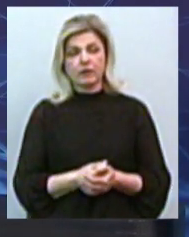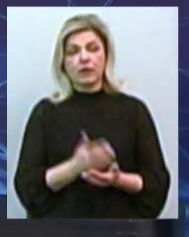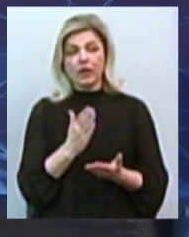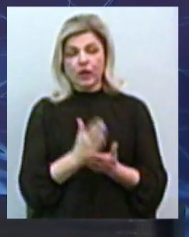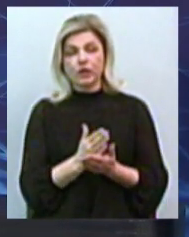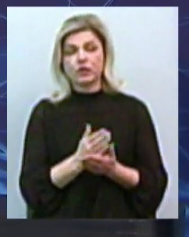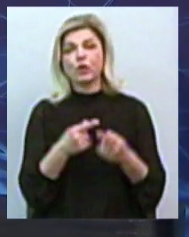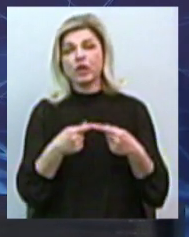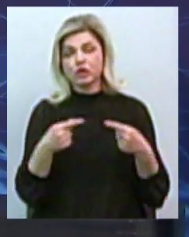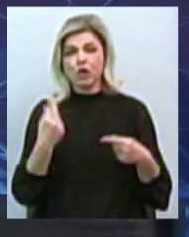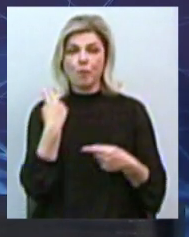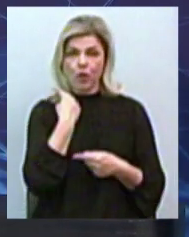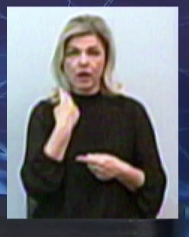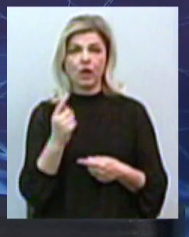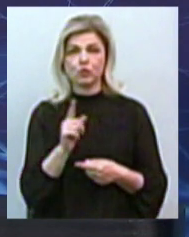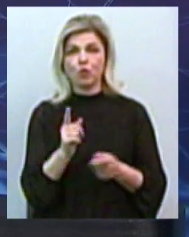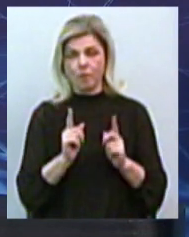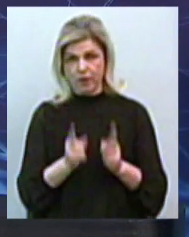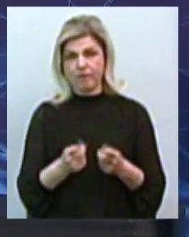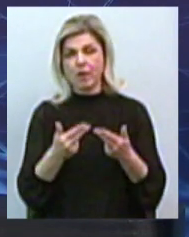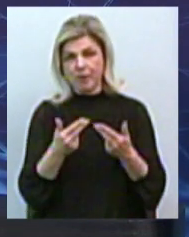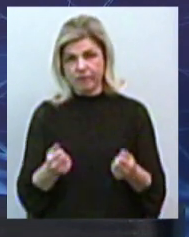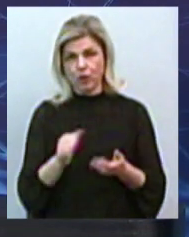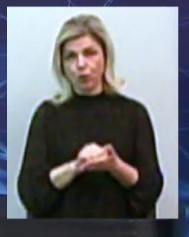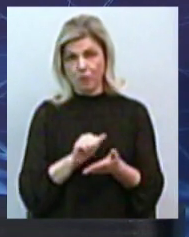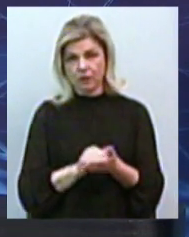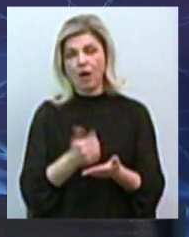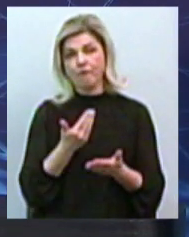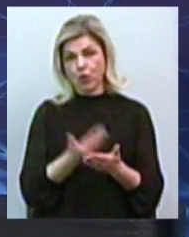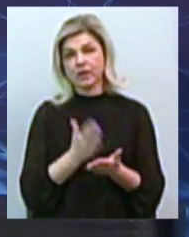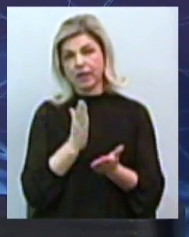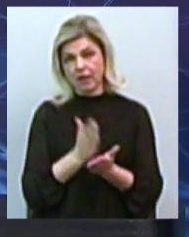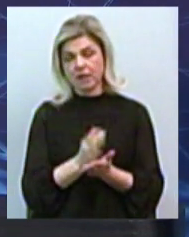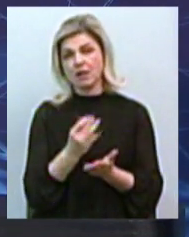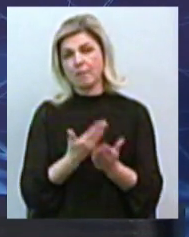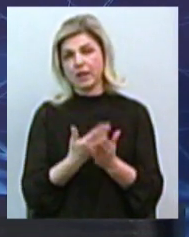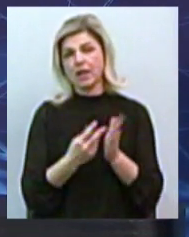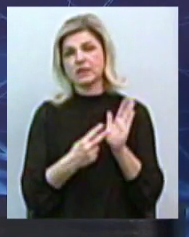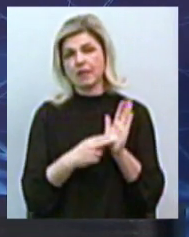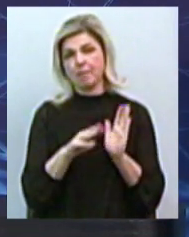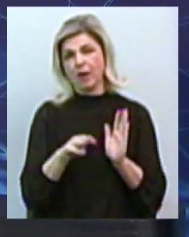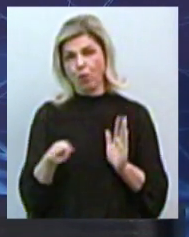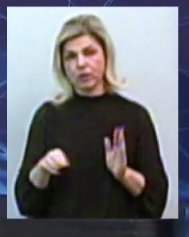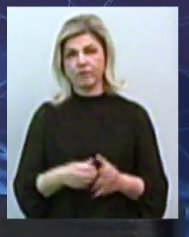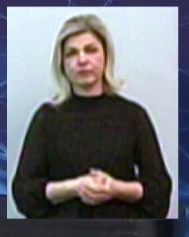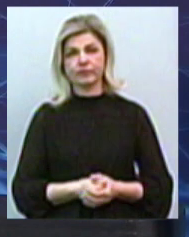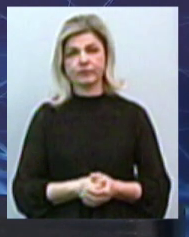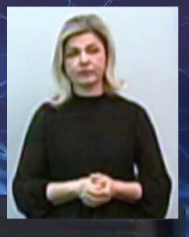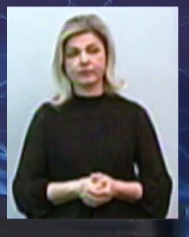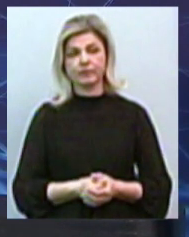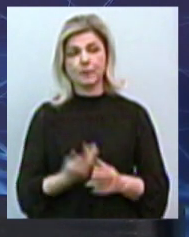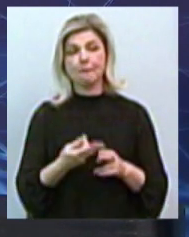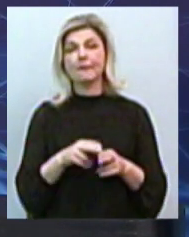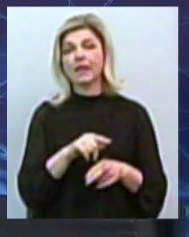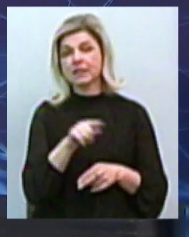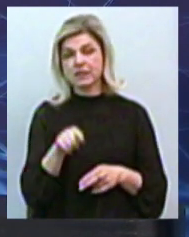інші борги, які справді підтверджені документарно, вони є, і там десь близько 7 мільйонів. І ці борги